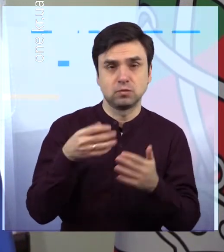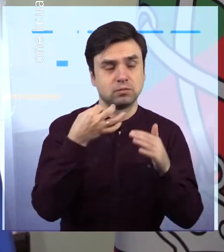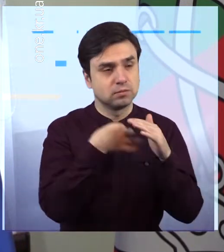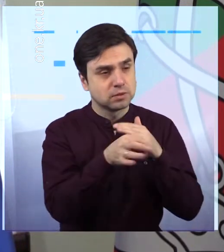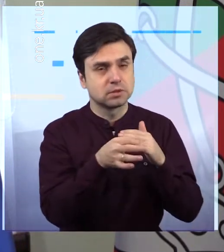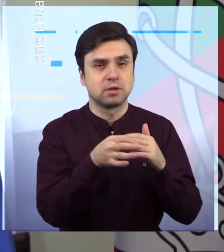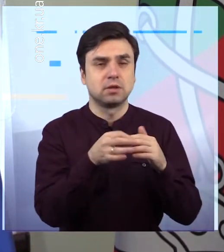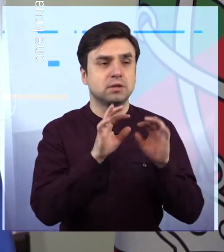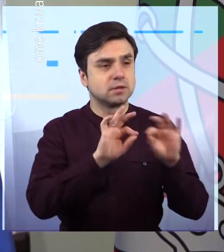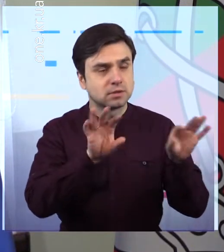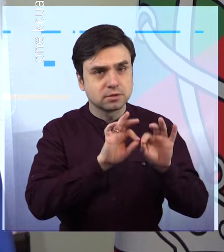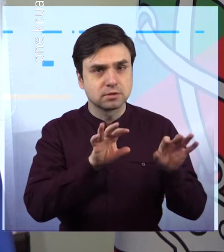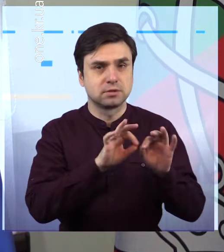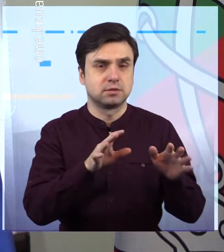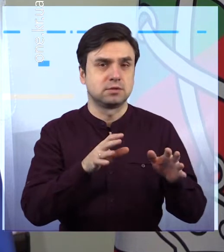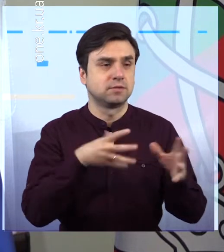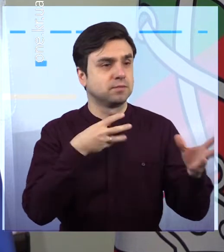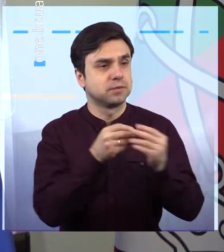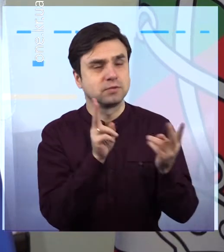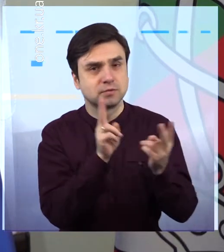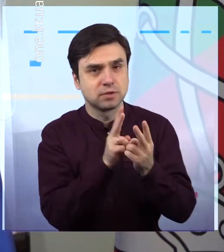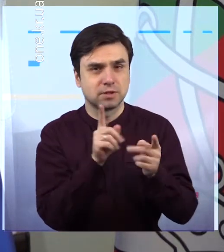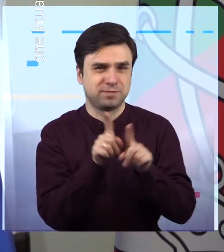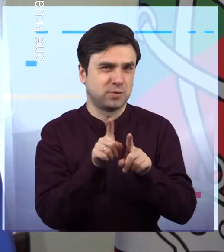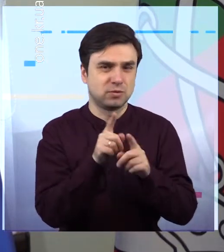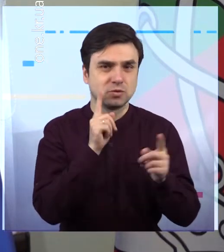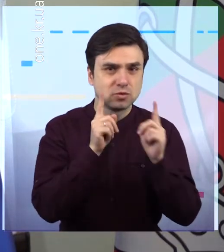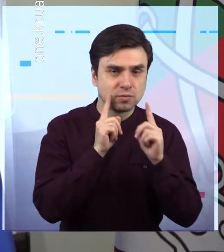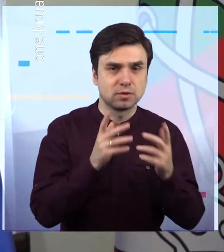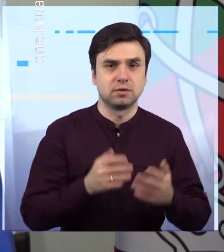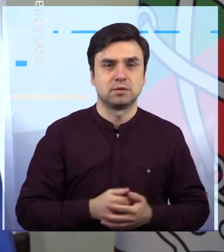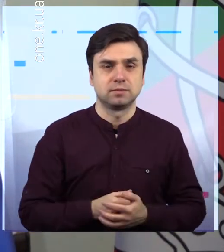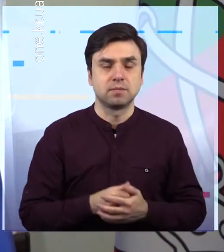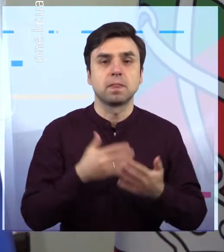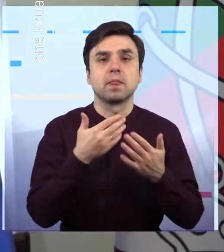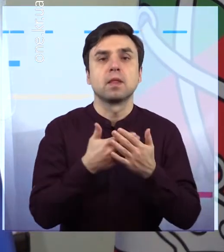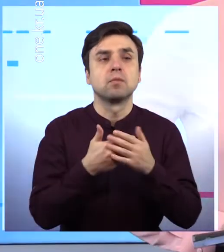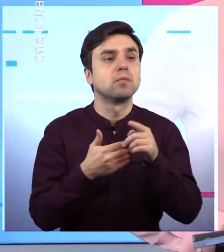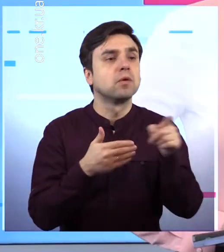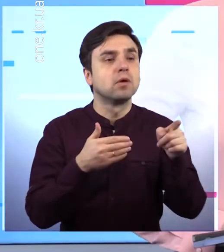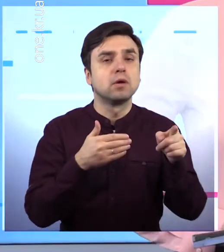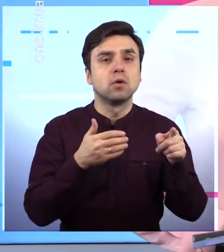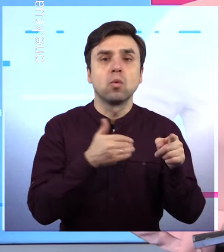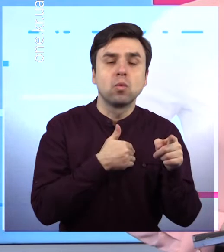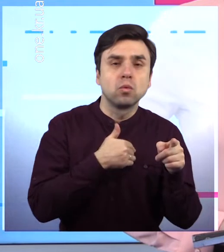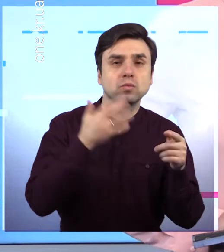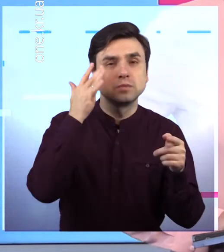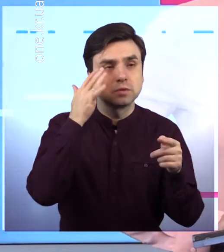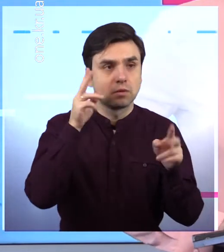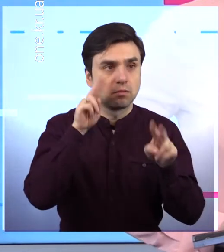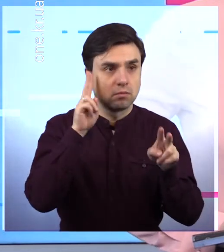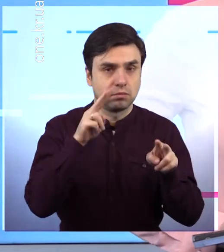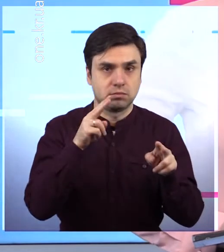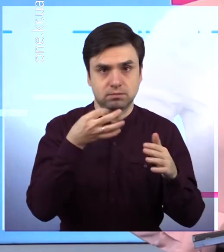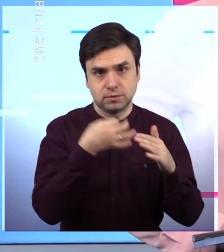субрание, как правильно повесить то же самое объявление, предупредить об учредительном субрании. Відремонтують